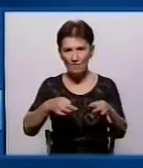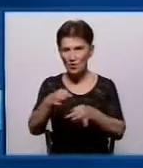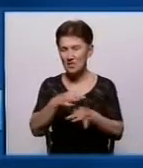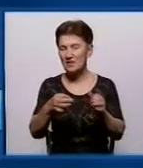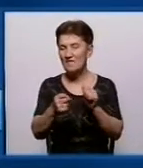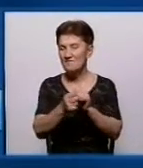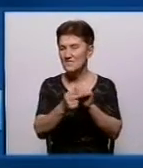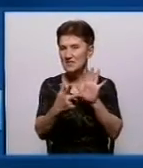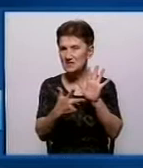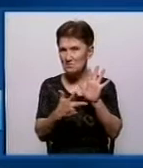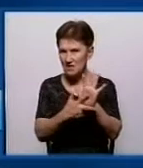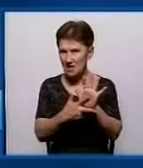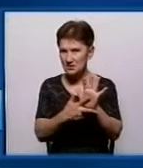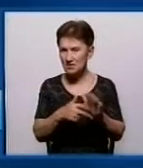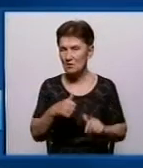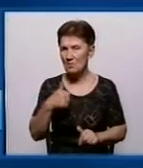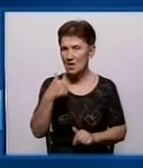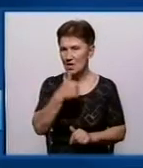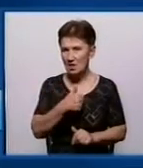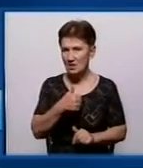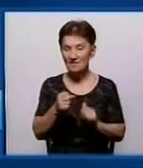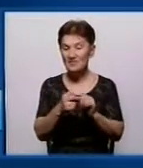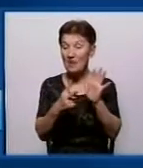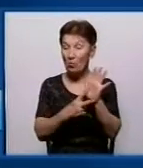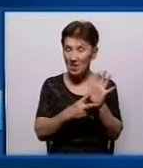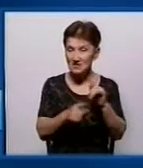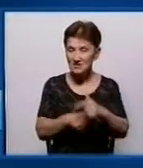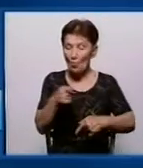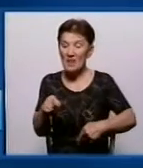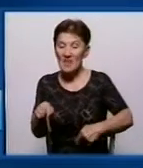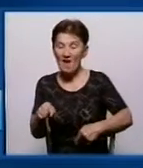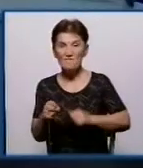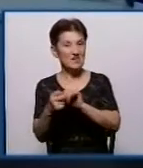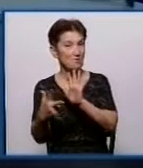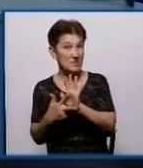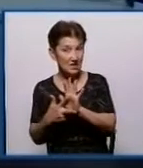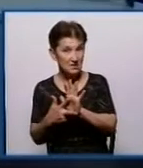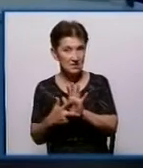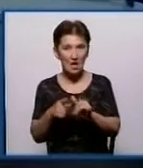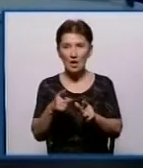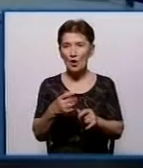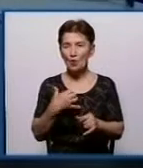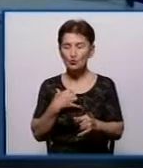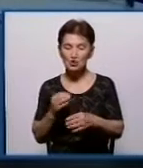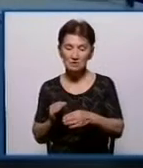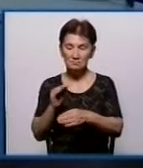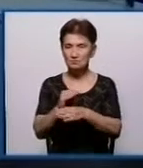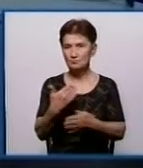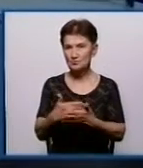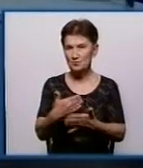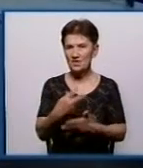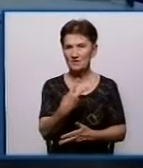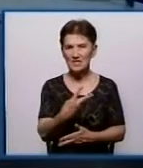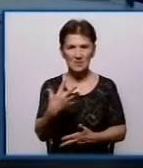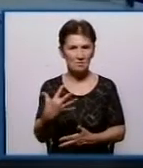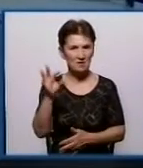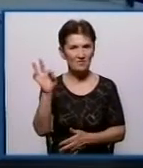прогноз тарифу на 2018 рік. Він передбачає підвищення до діючого тарифу близько 25%.